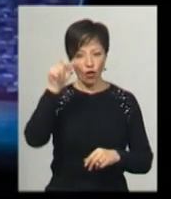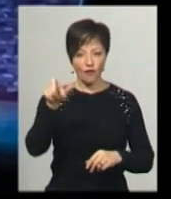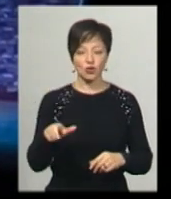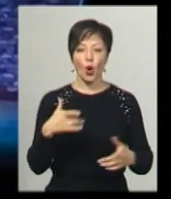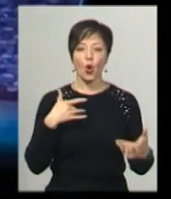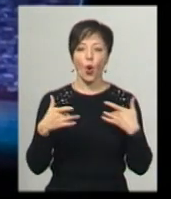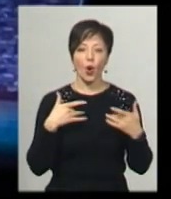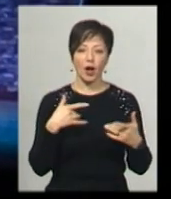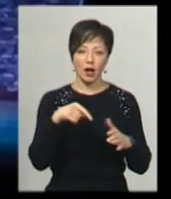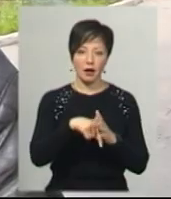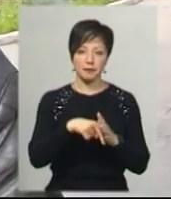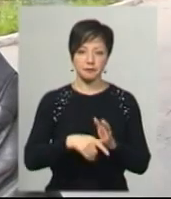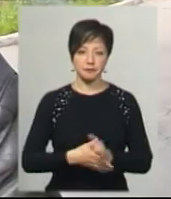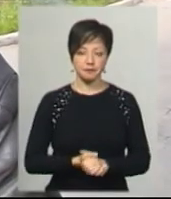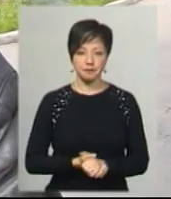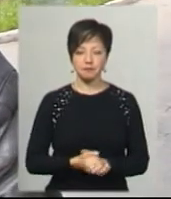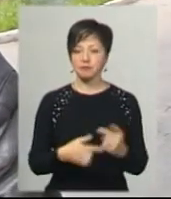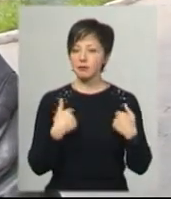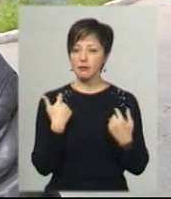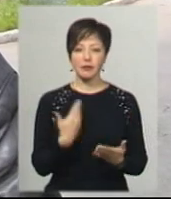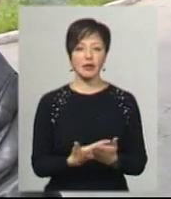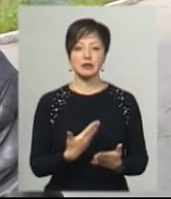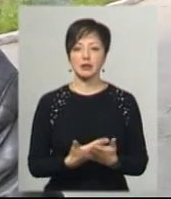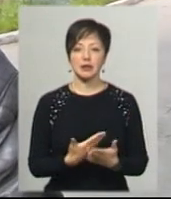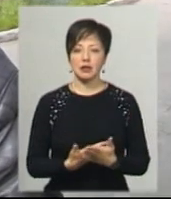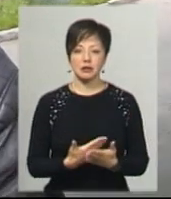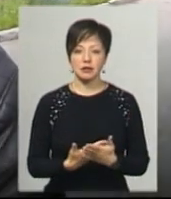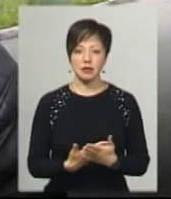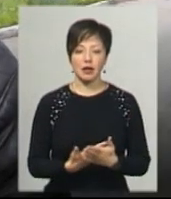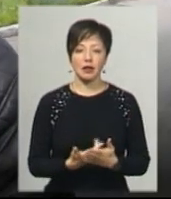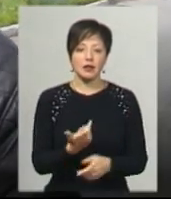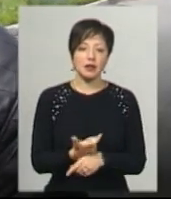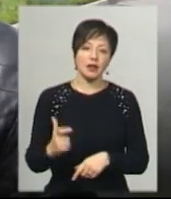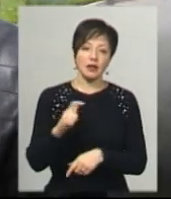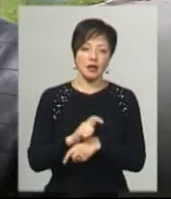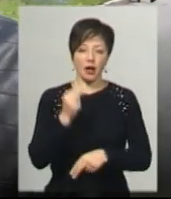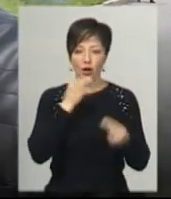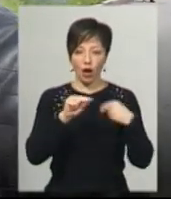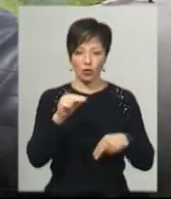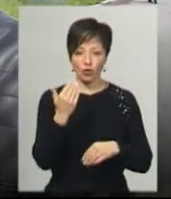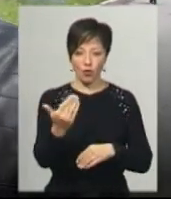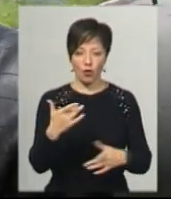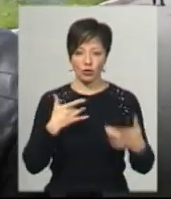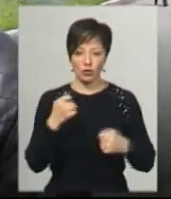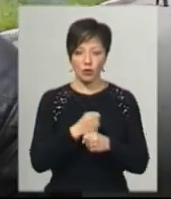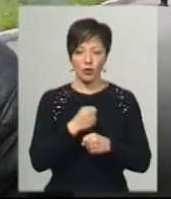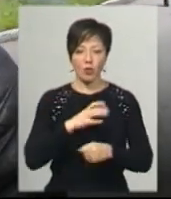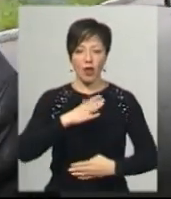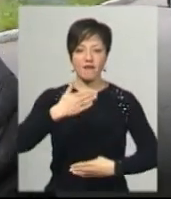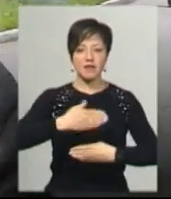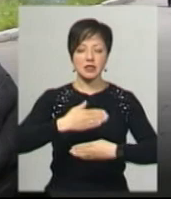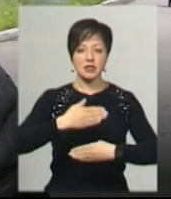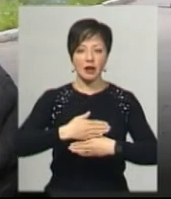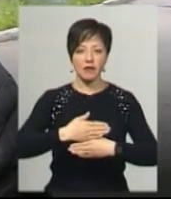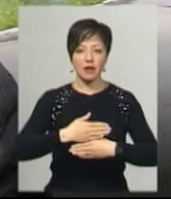розповідає Степан Бортнічук. Мені здається, найяскравішою роботою Миколи Йосиповича була вистава і